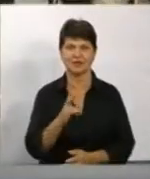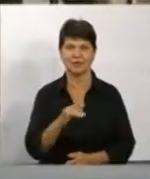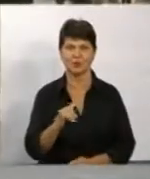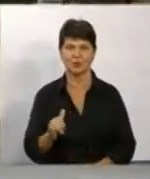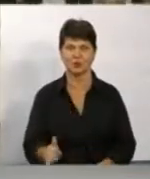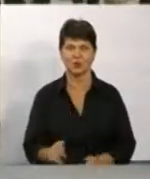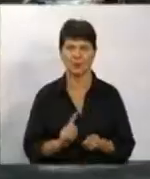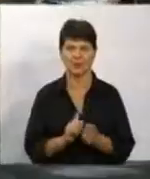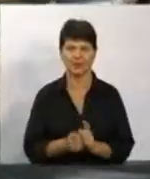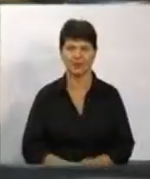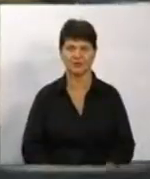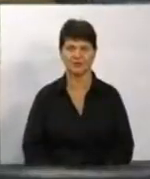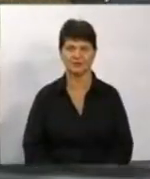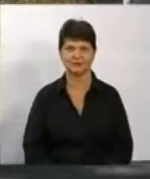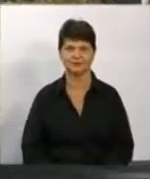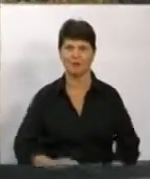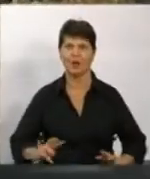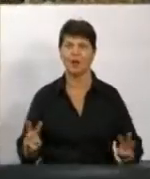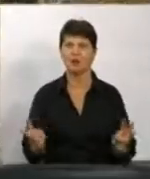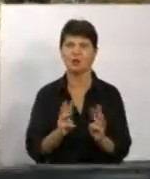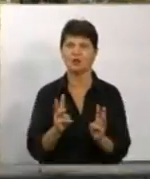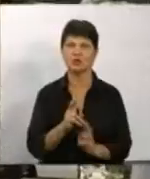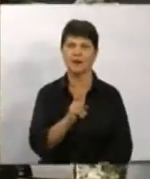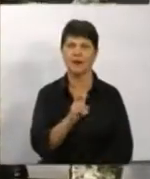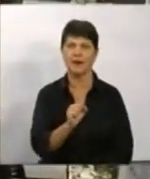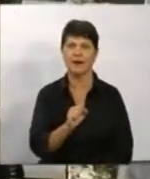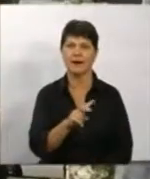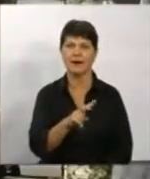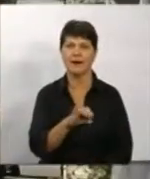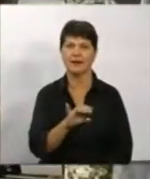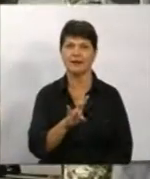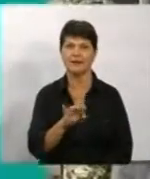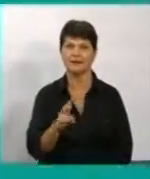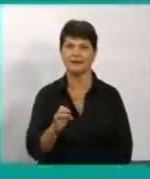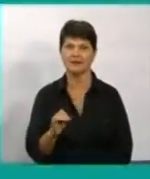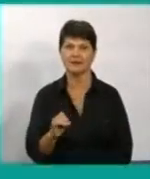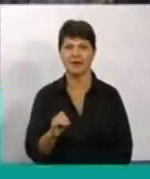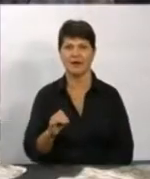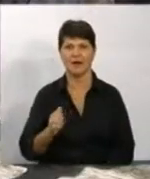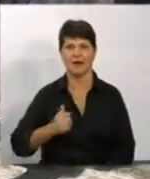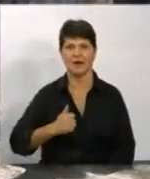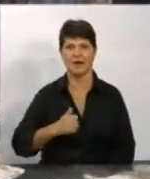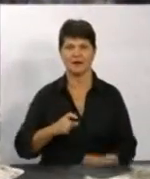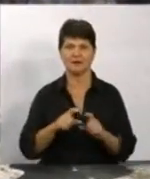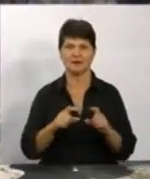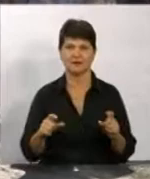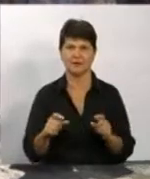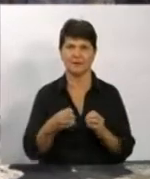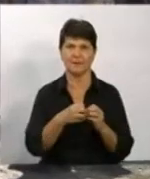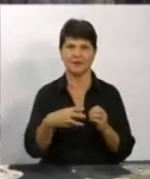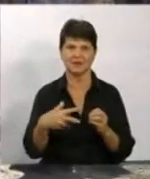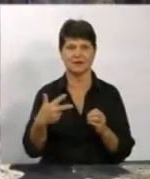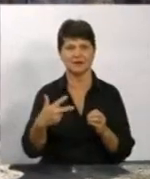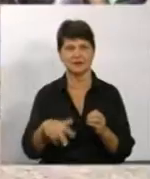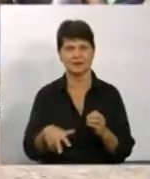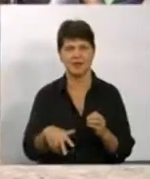Музика Пожежу на Калинівському арсеналі загасили о 15.15. Жителі села Морозівка по Гребищинському